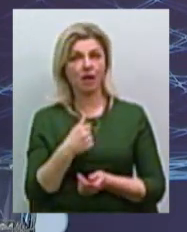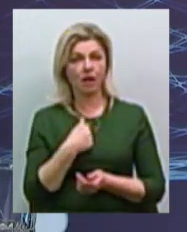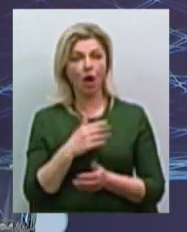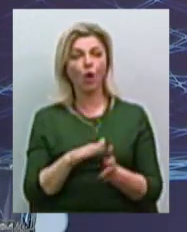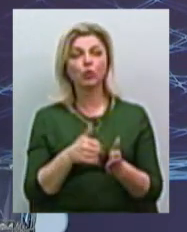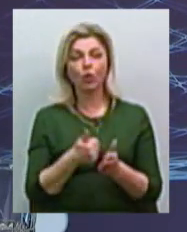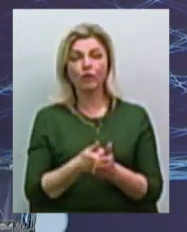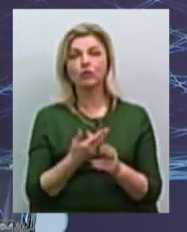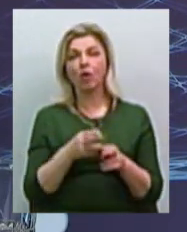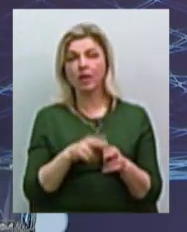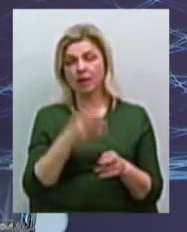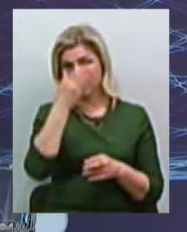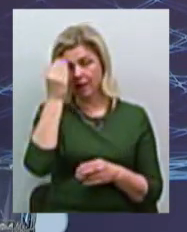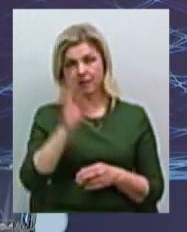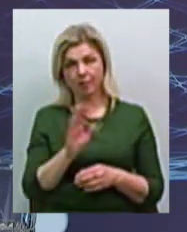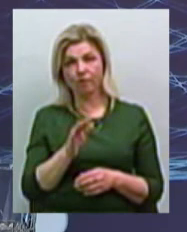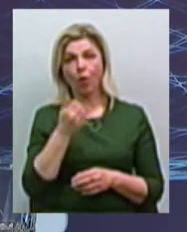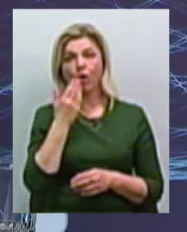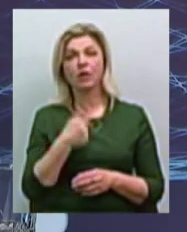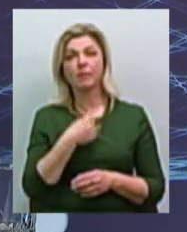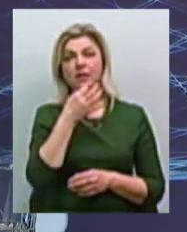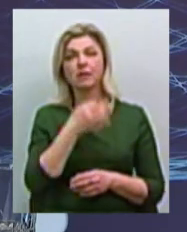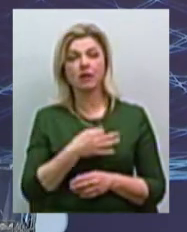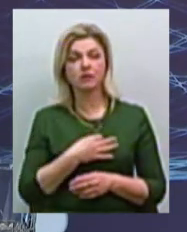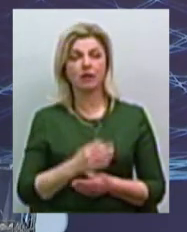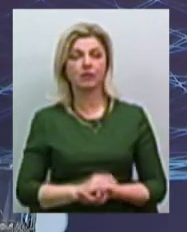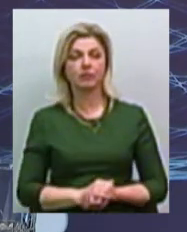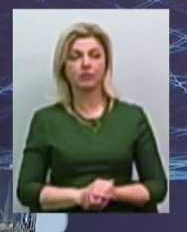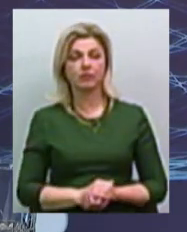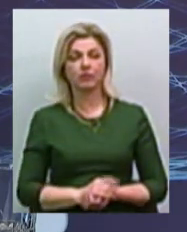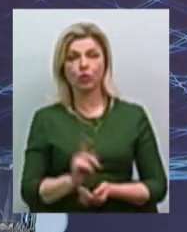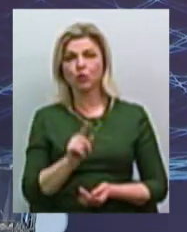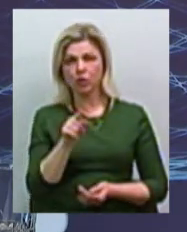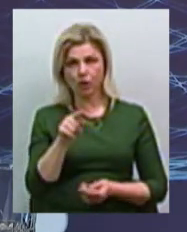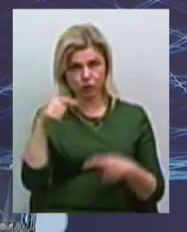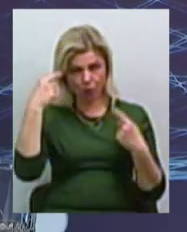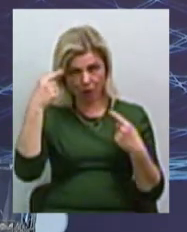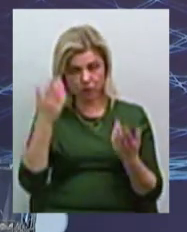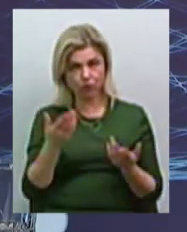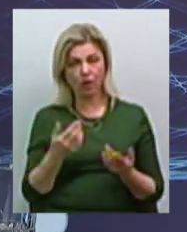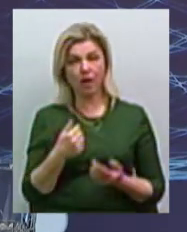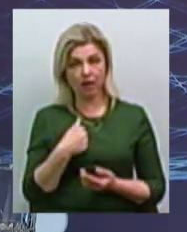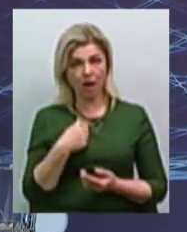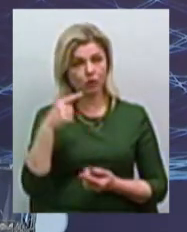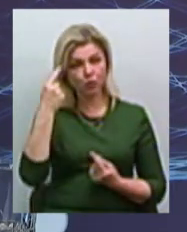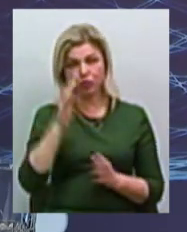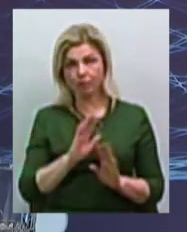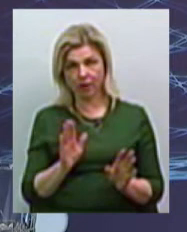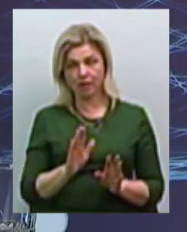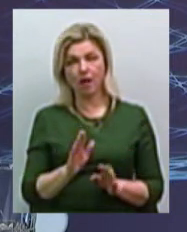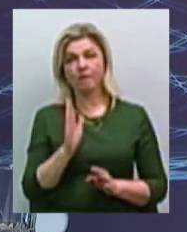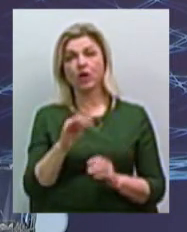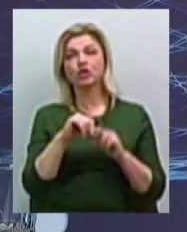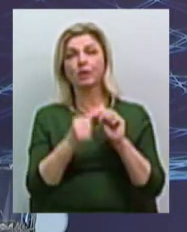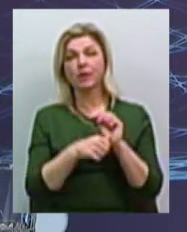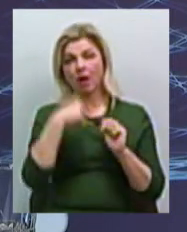не забиваю, коли мені сказали, що що-то він з ума сшов, я з ума сшов, я з ума с не сшов. В 16-м